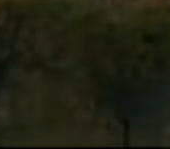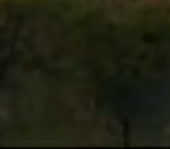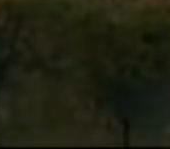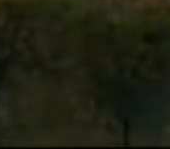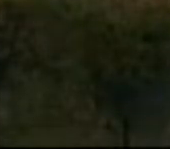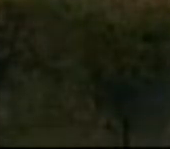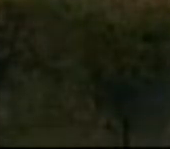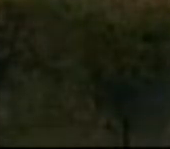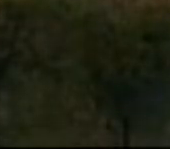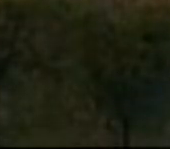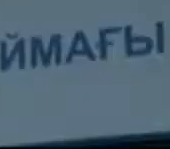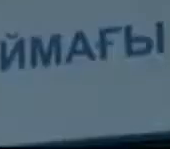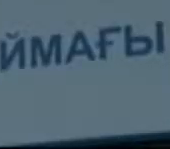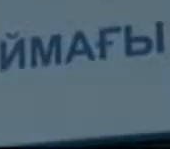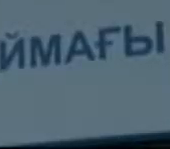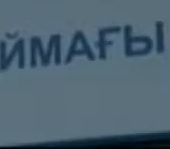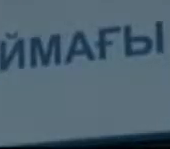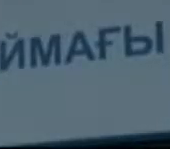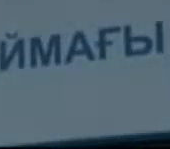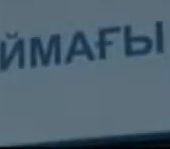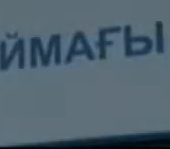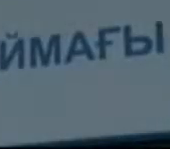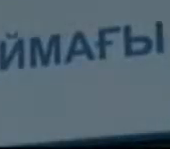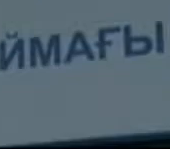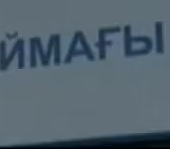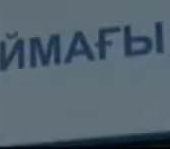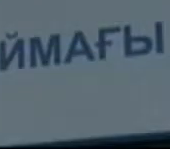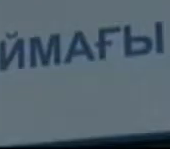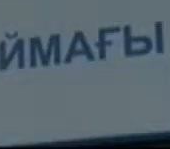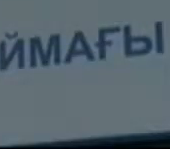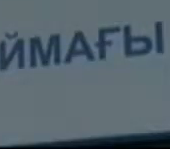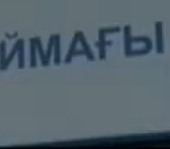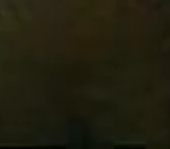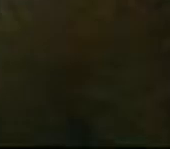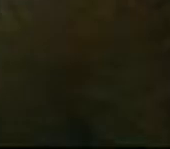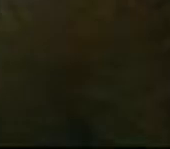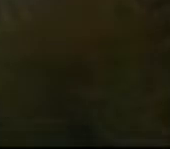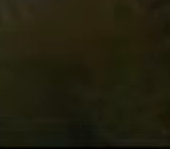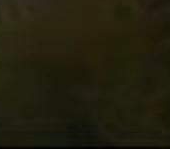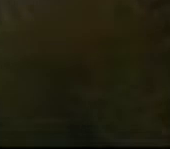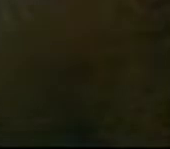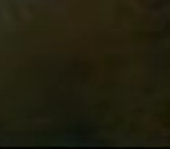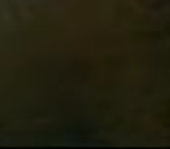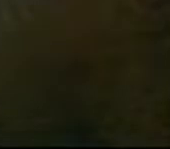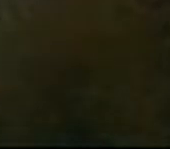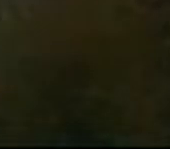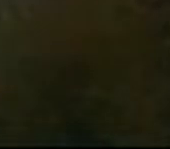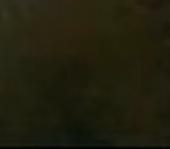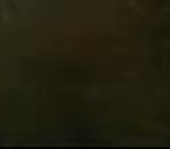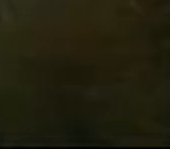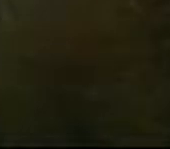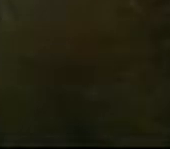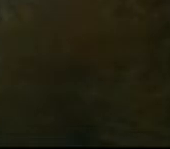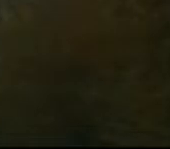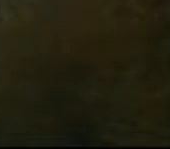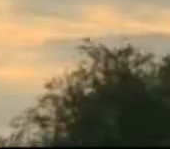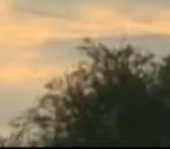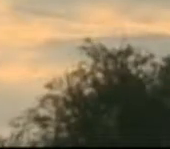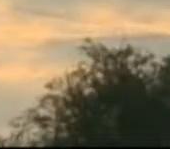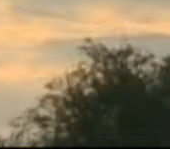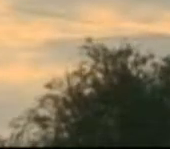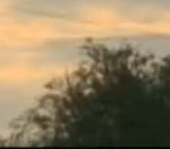обязал ВК РЭК выплатить потребителям почти 24 миллиона тенге. Это деньги, которые компания брала за подключение к